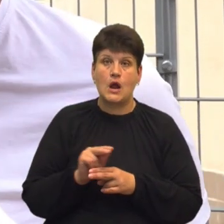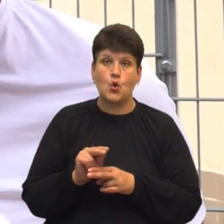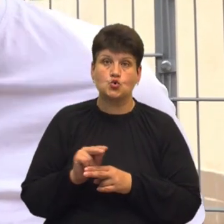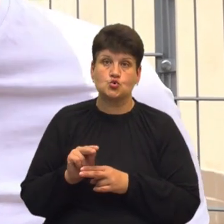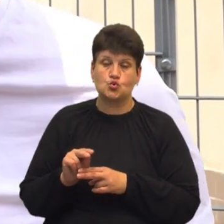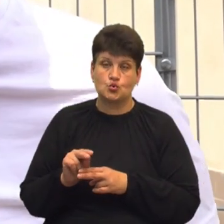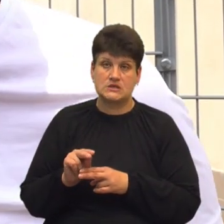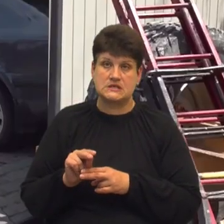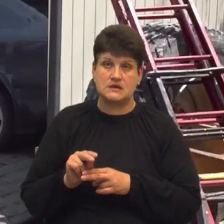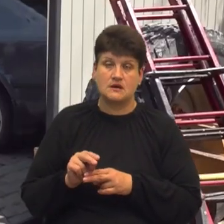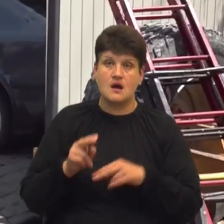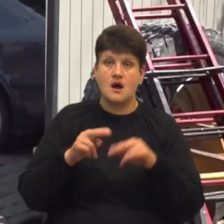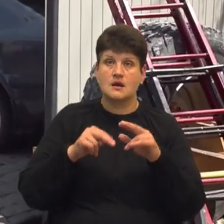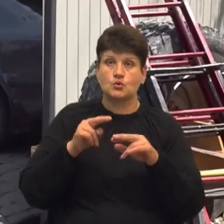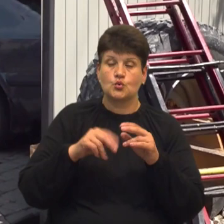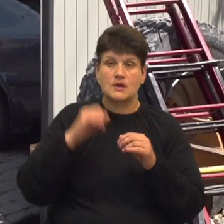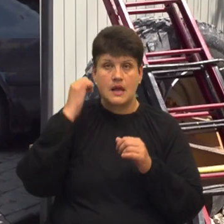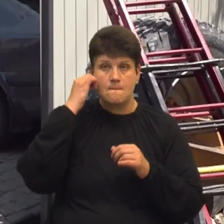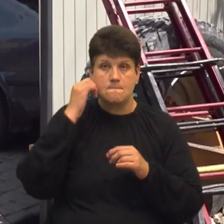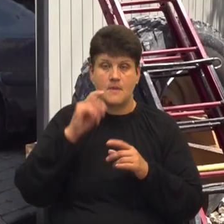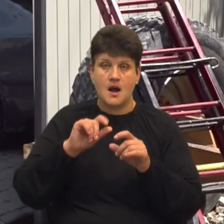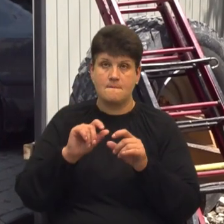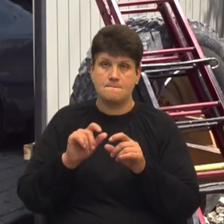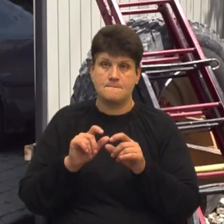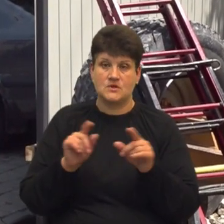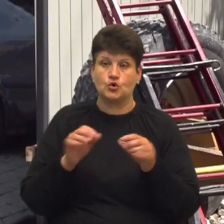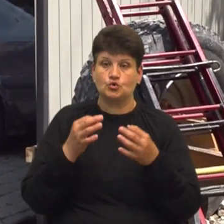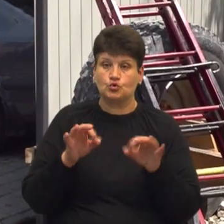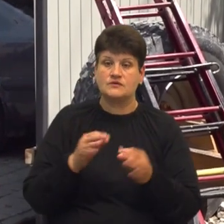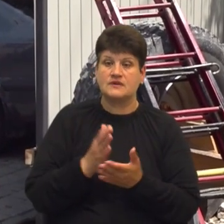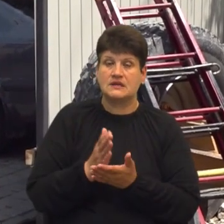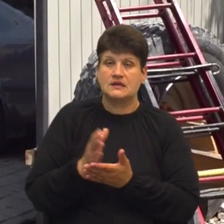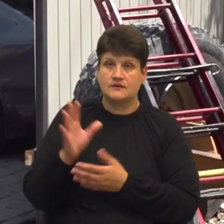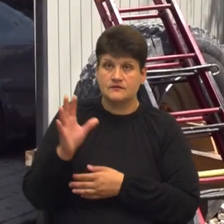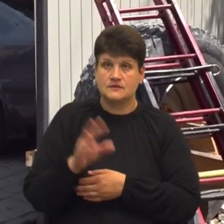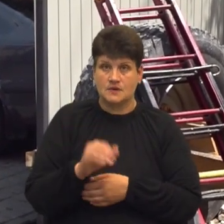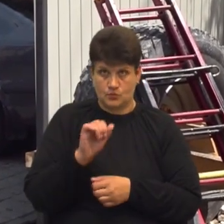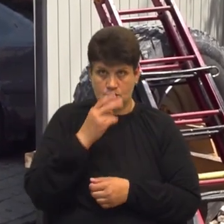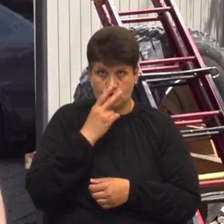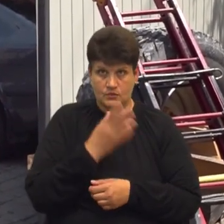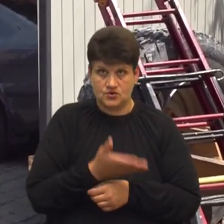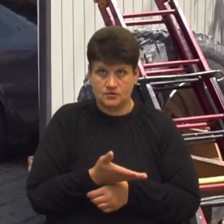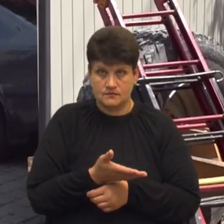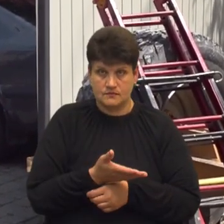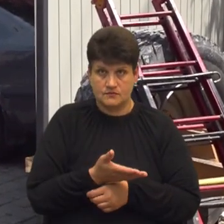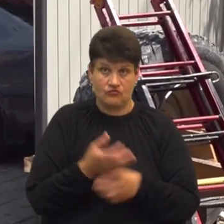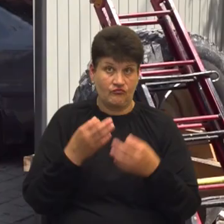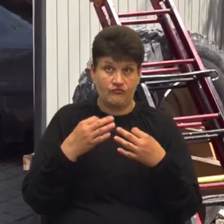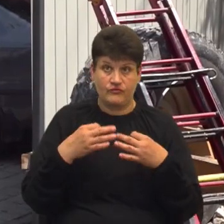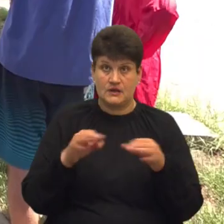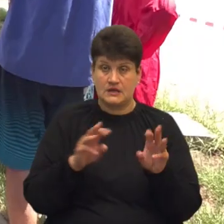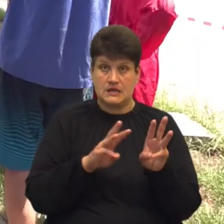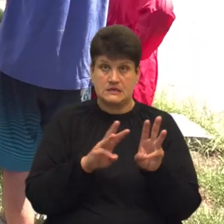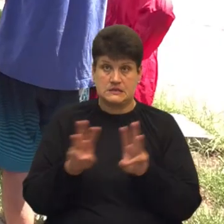архітектурних пам'яток. Усі є, всі дозволи є. А можна їх побачити? То в вільному доступі на сайт